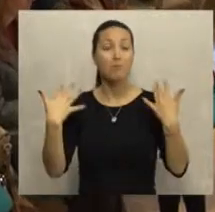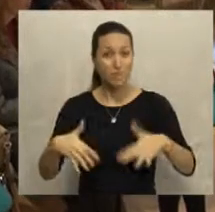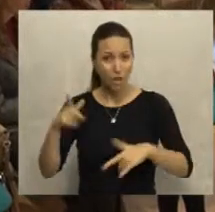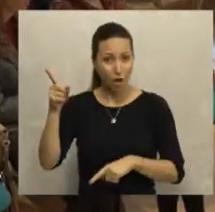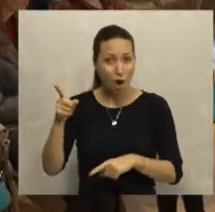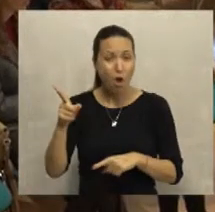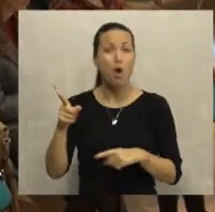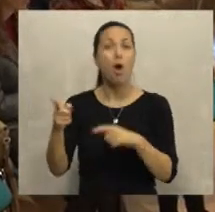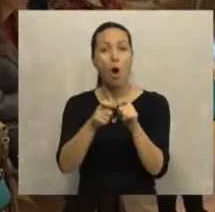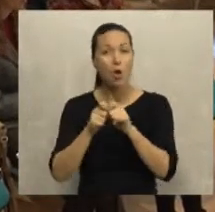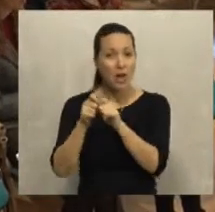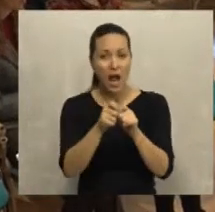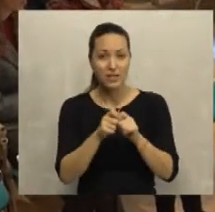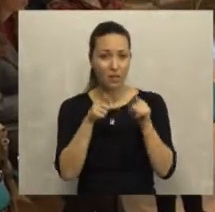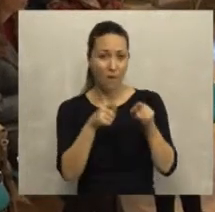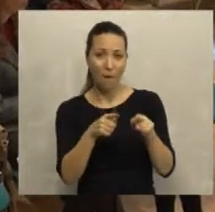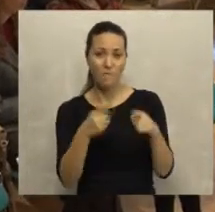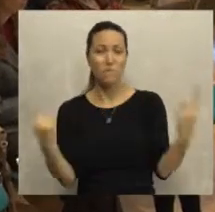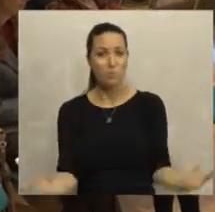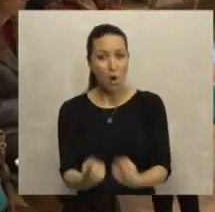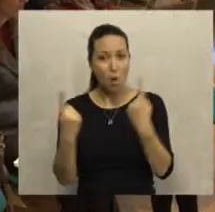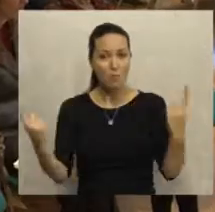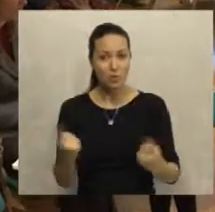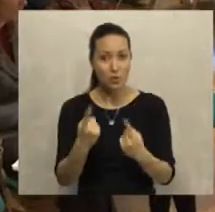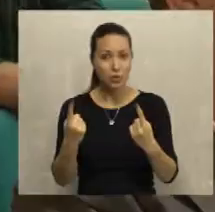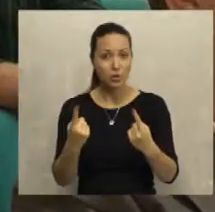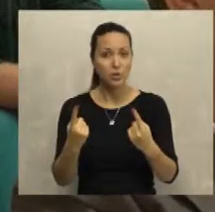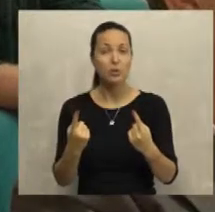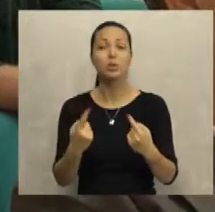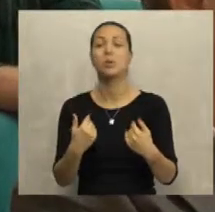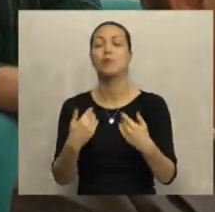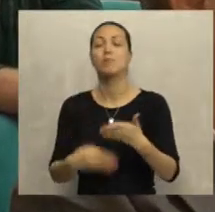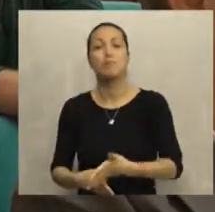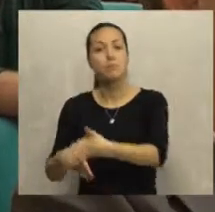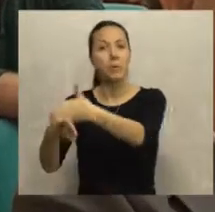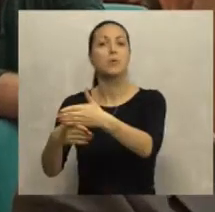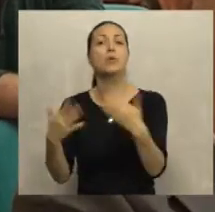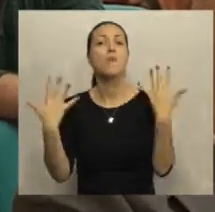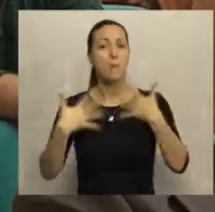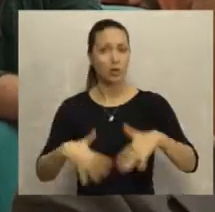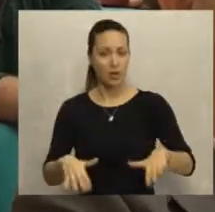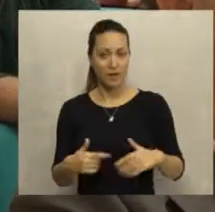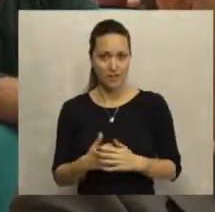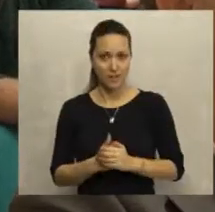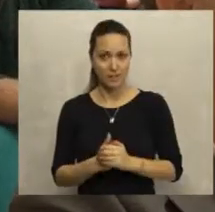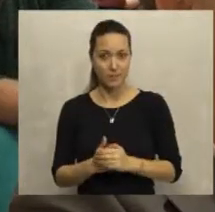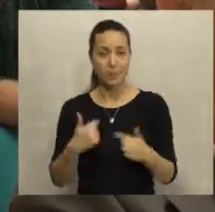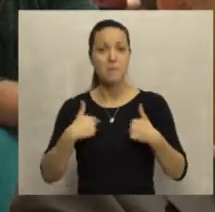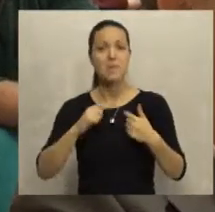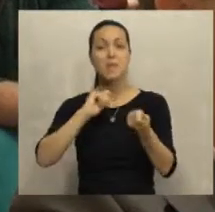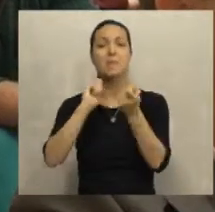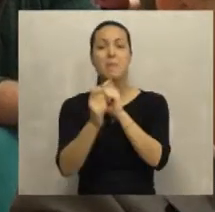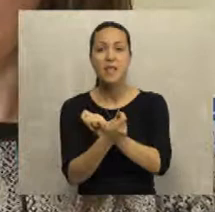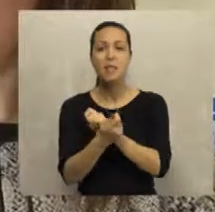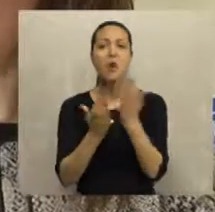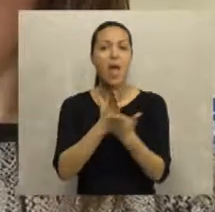Nacionalnoj službi za zapošljavanje kažu da organizovanjem ovakvih promocija idu u susret poslodavcima. Znači mi